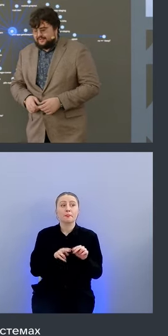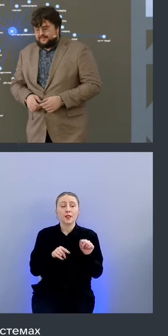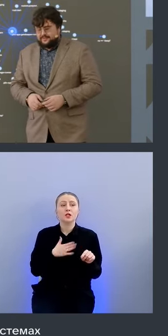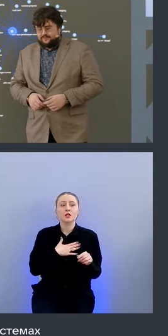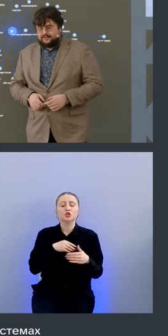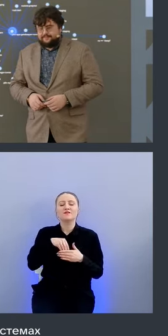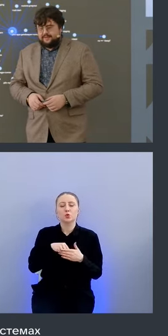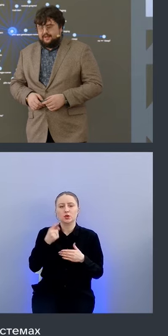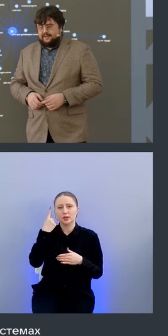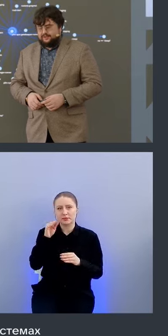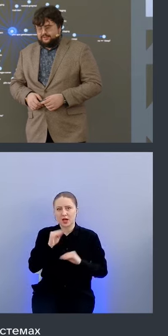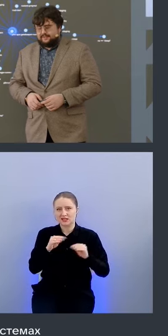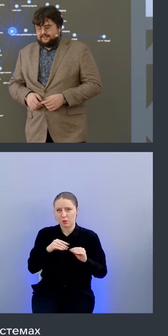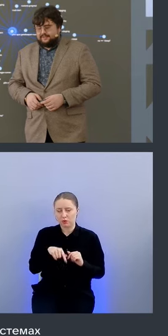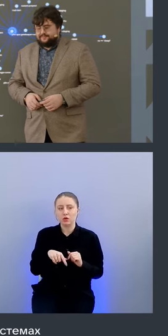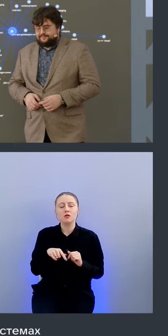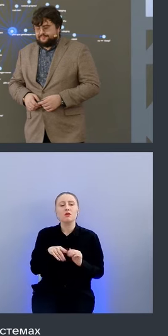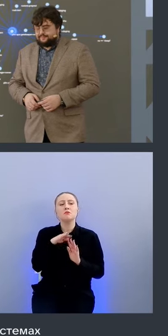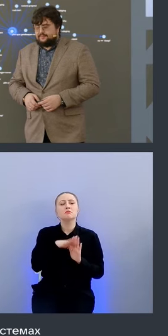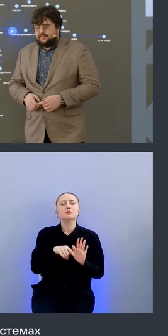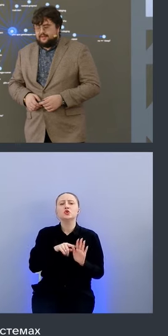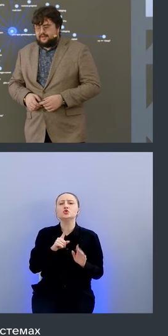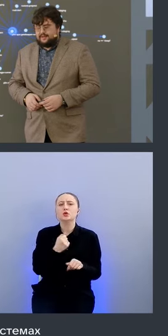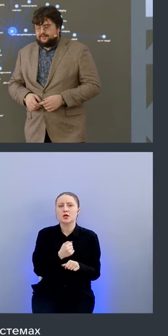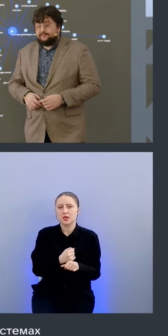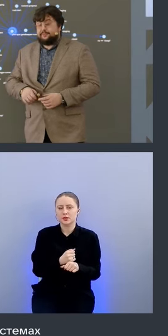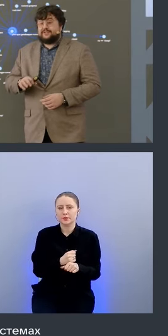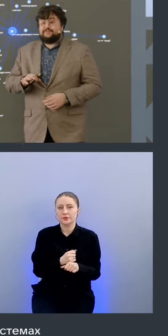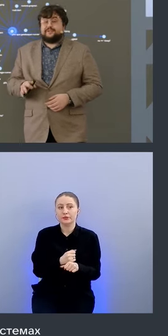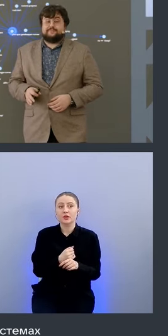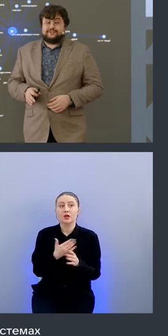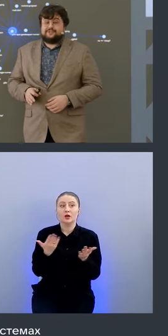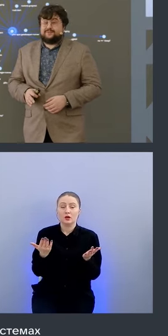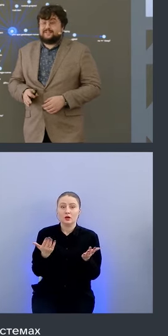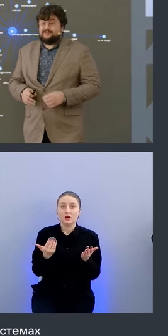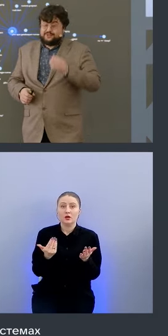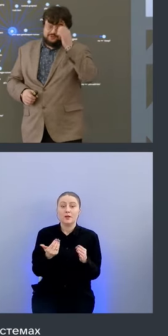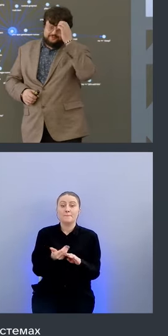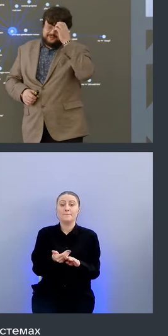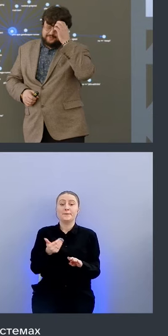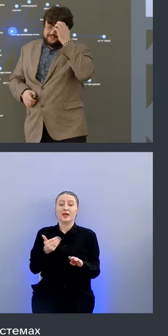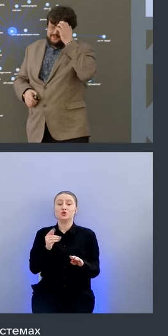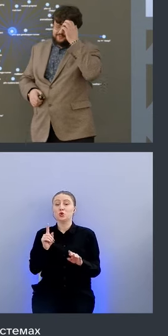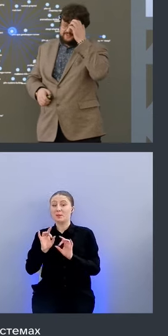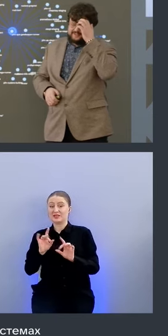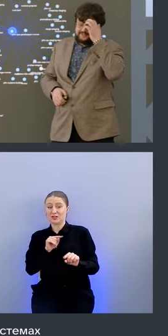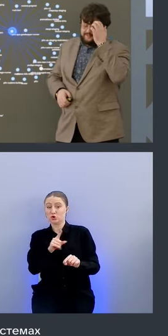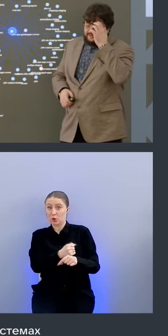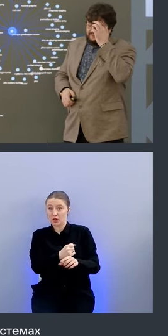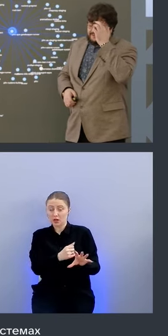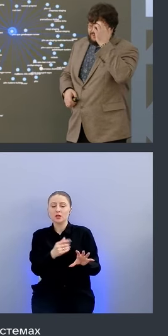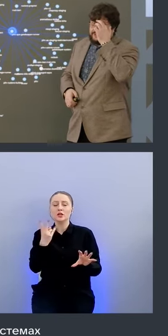внутренняя разработка и что она делает но при пережить прежде чем рассказать вообще что она в принципе делает нужно